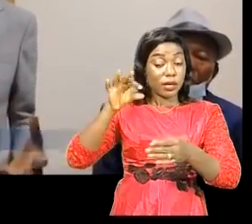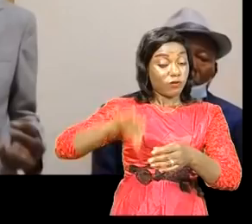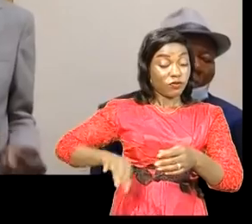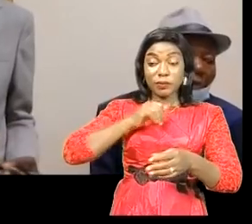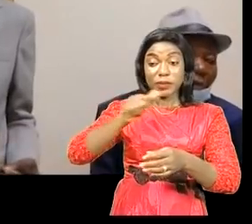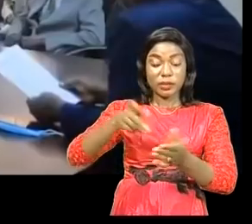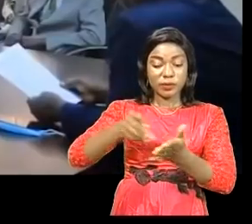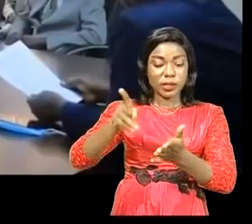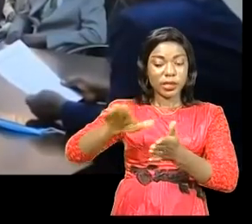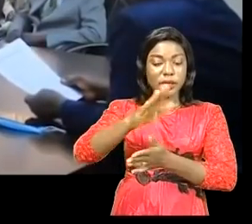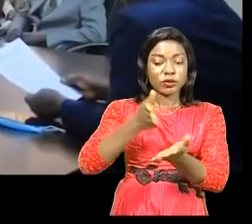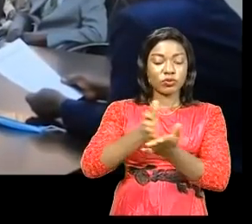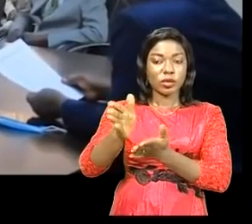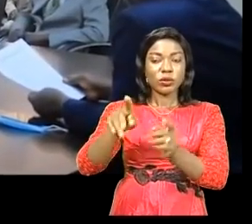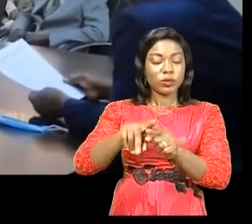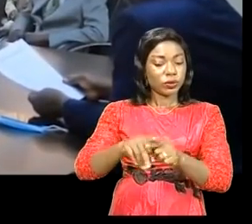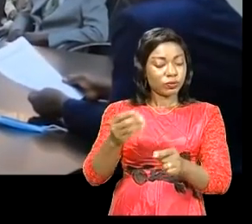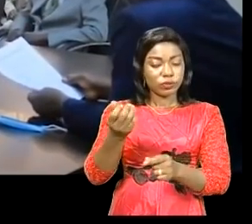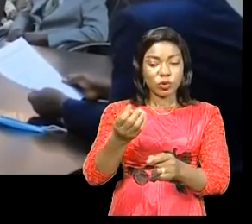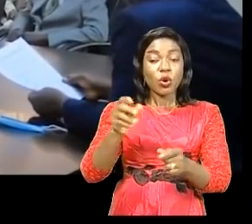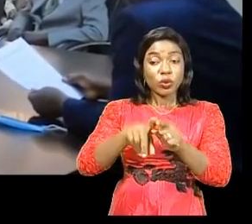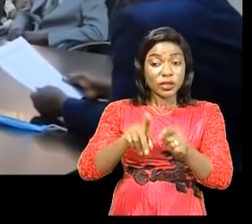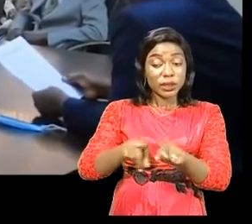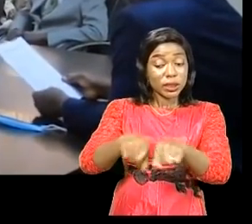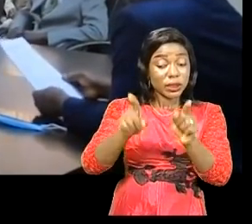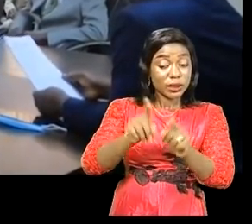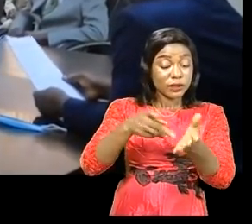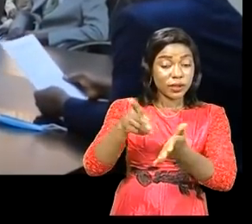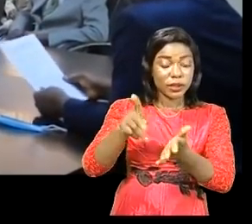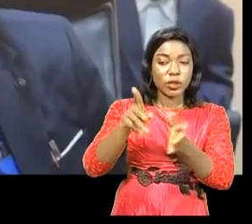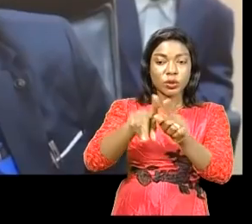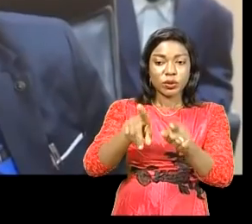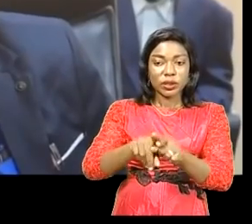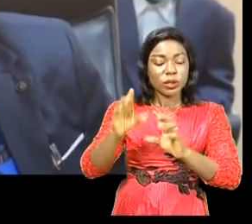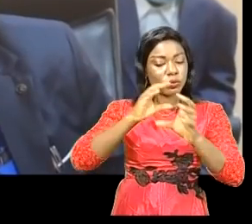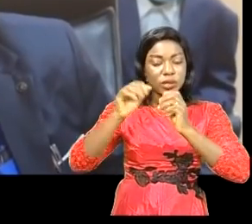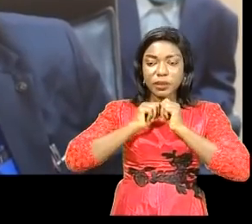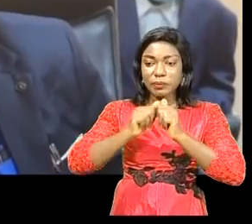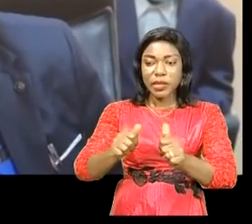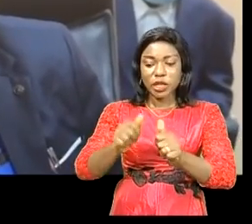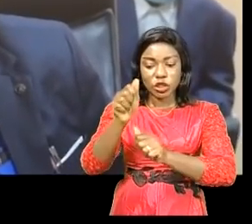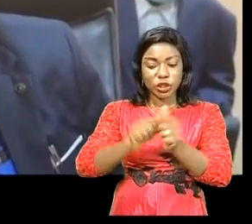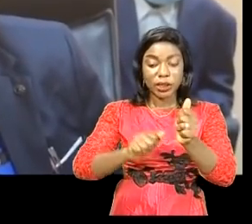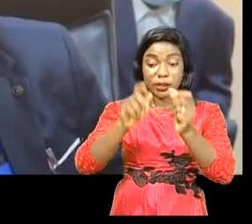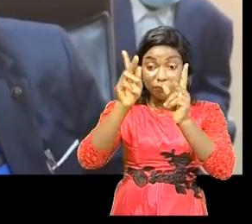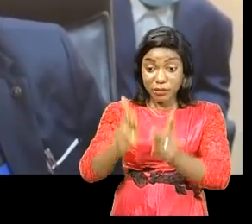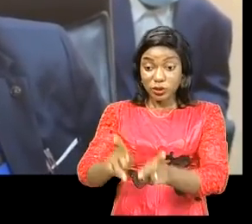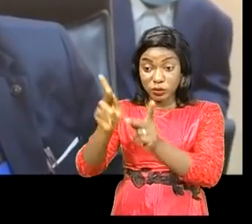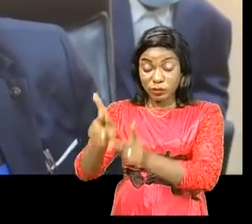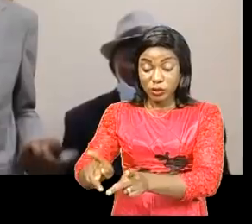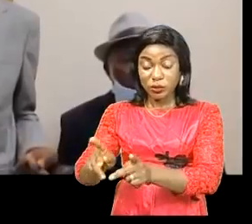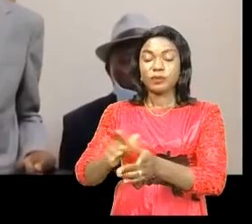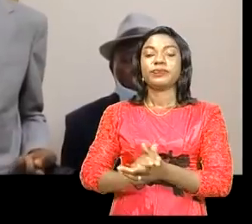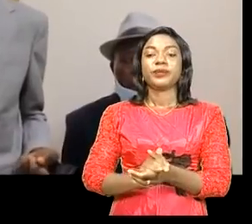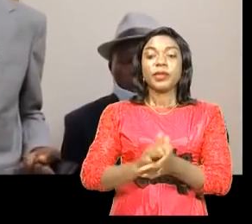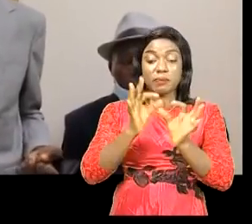leurs droits. Le montant des arriérés de salaire n'est pas communiqué à chaque agent et cadre concerné.